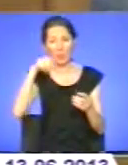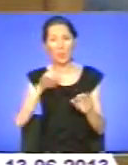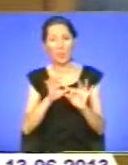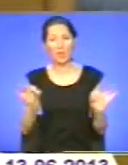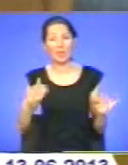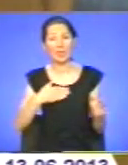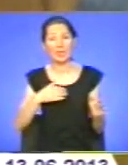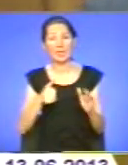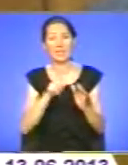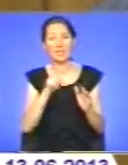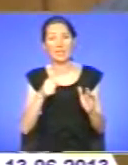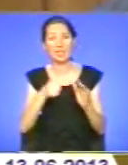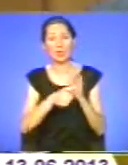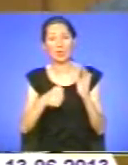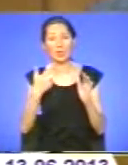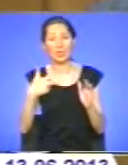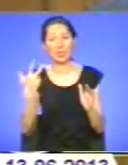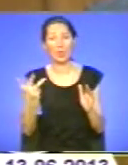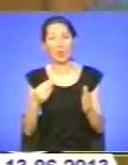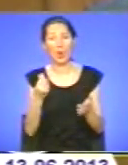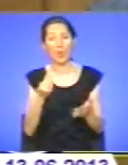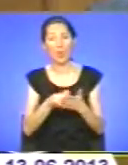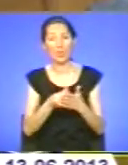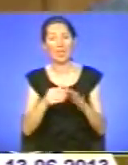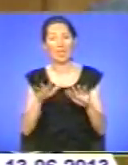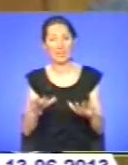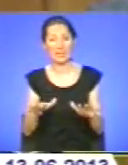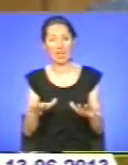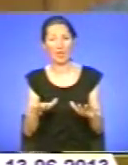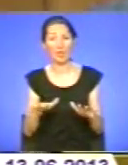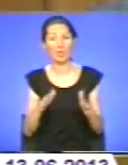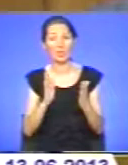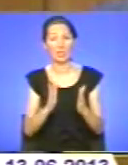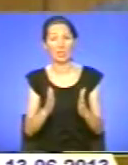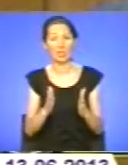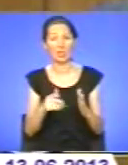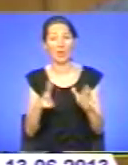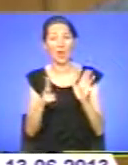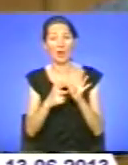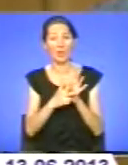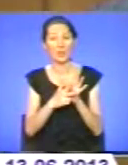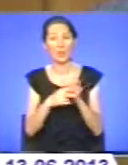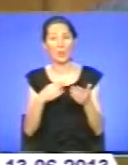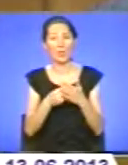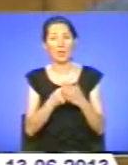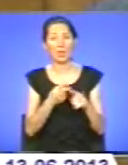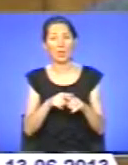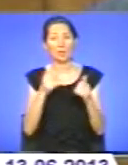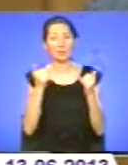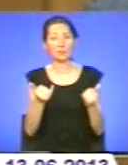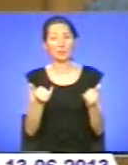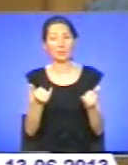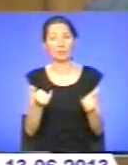633 бюджетів місцевих, тільки 8 бюджетів, які сьогодні стало